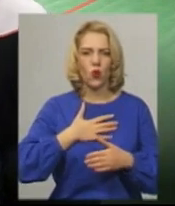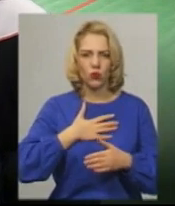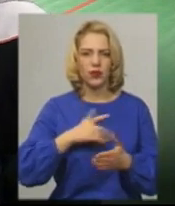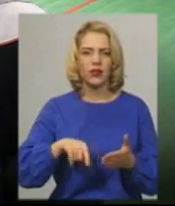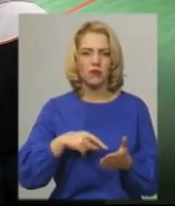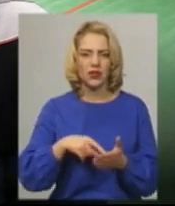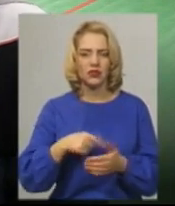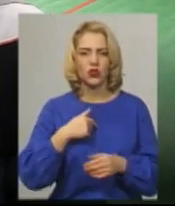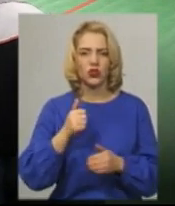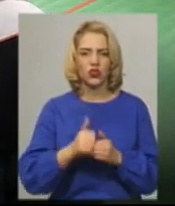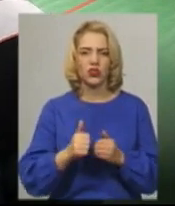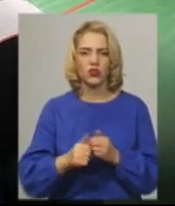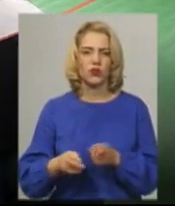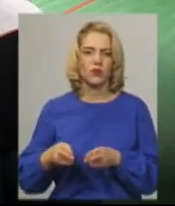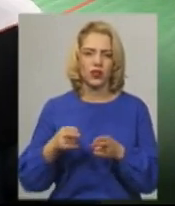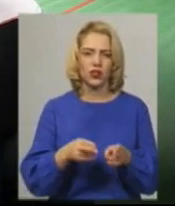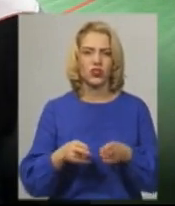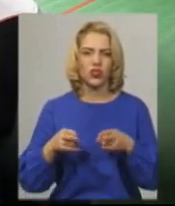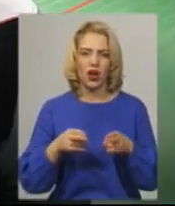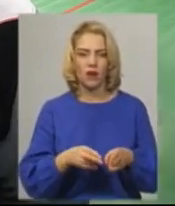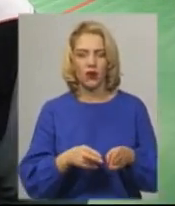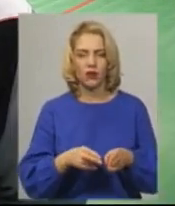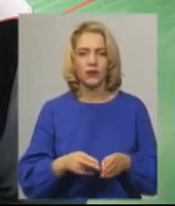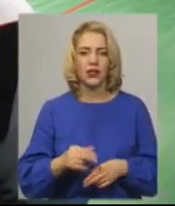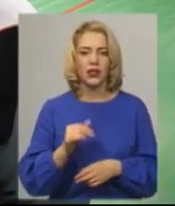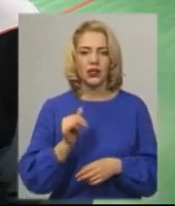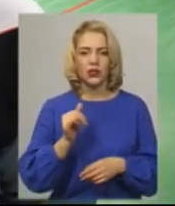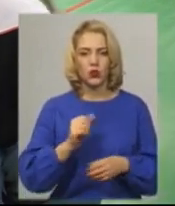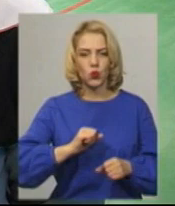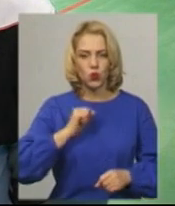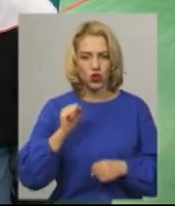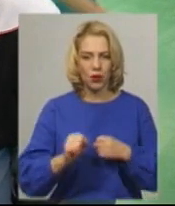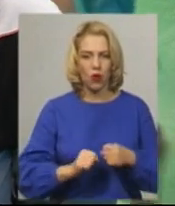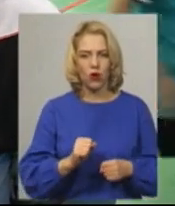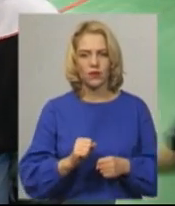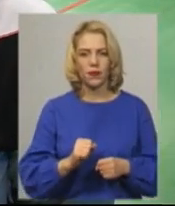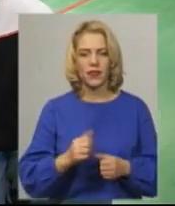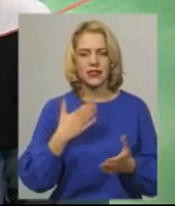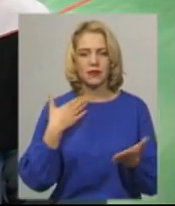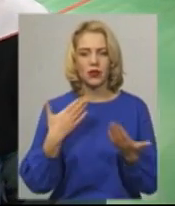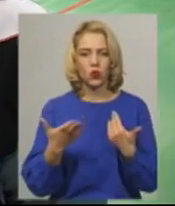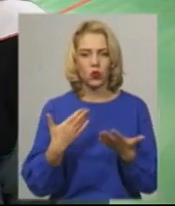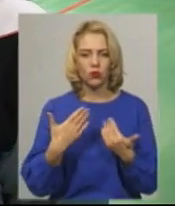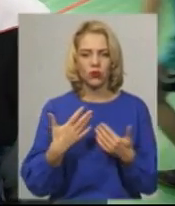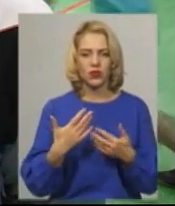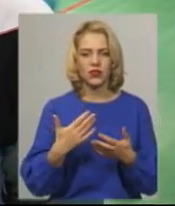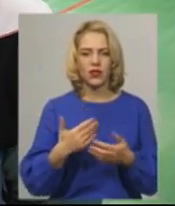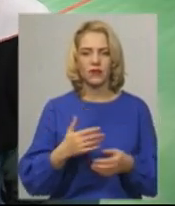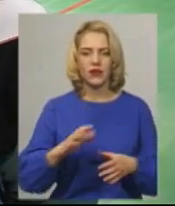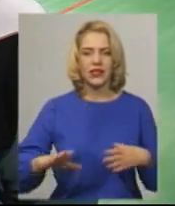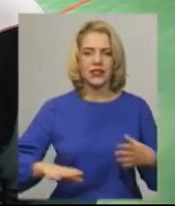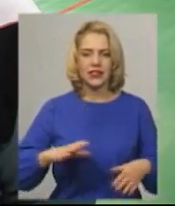Ми дуже часто сюди приїжджаємо, дружимо, спілкуємось з тренерами,